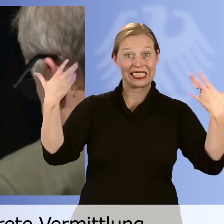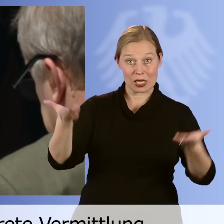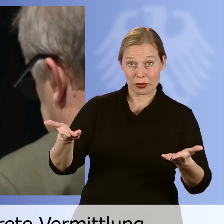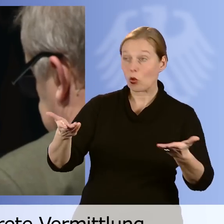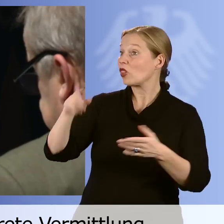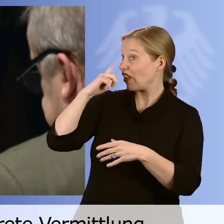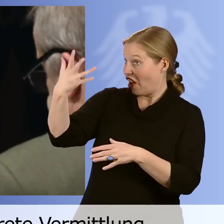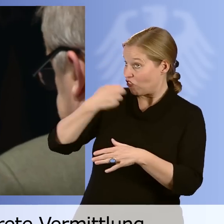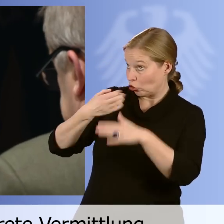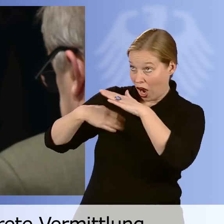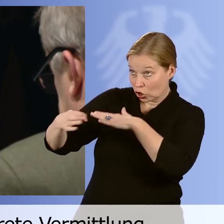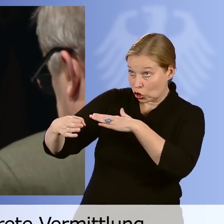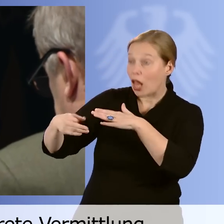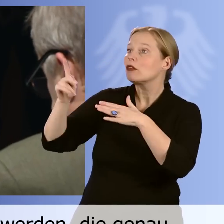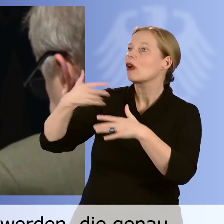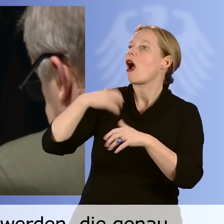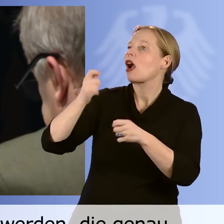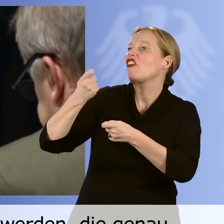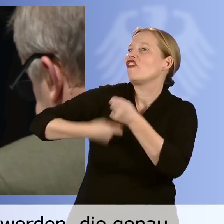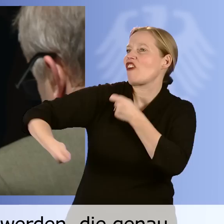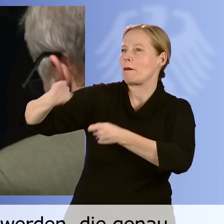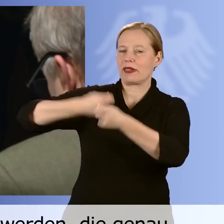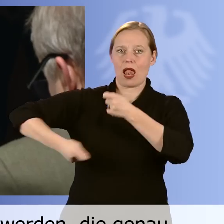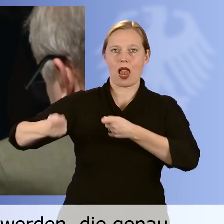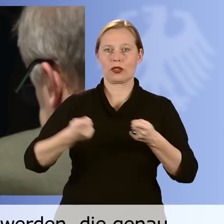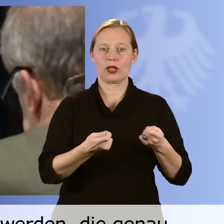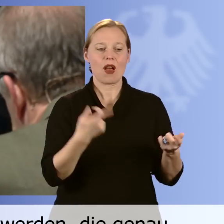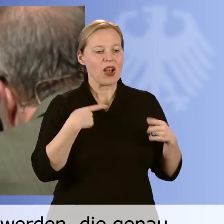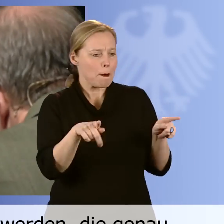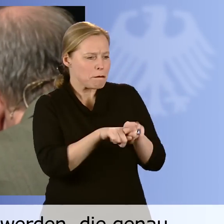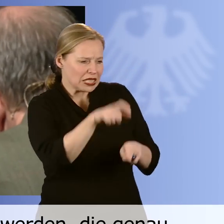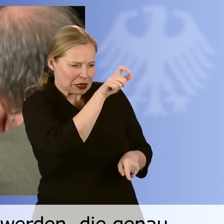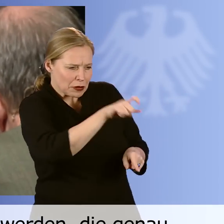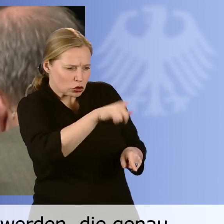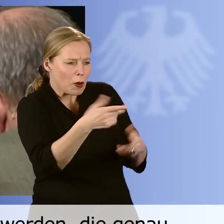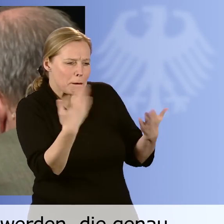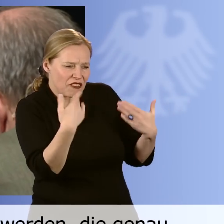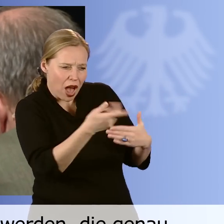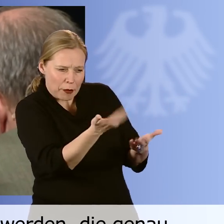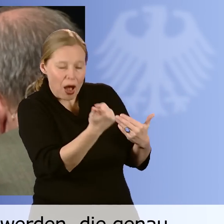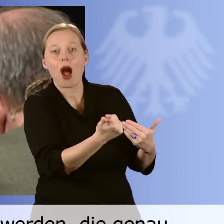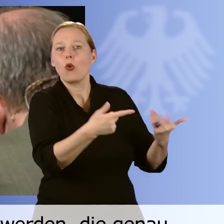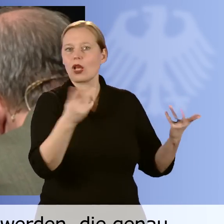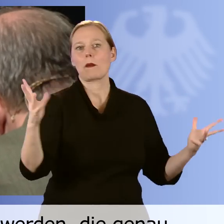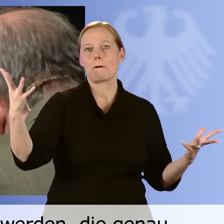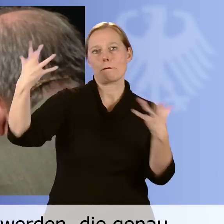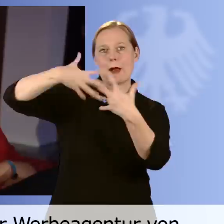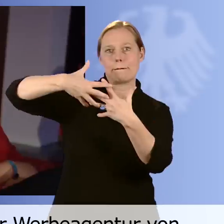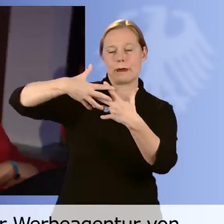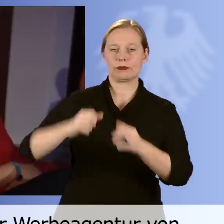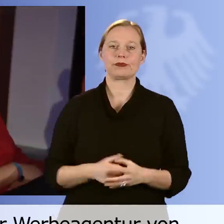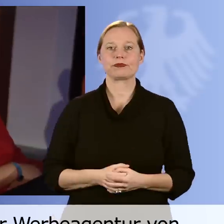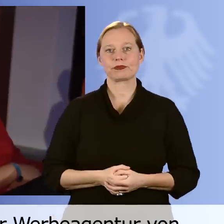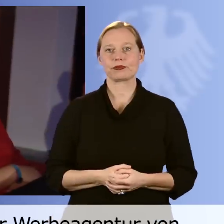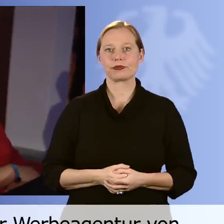Vermittlung geht, auch im Prinzip zu gucken, dass möglichst passgenau auch Bewerber gefunden werden können für den Betrieb.